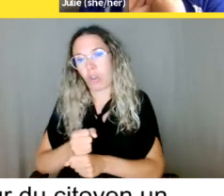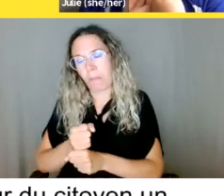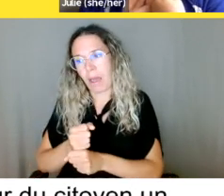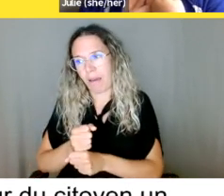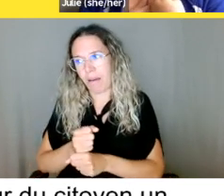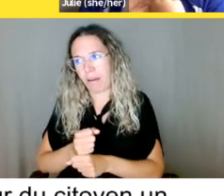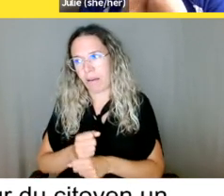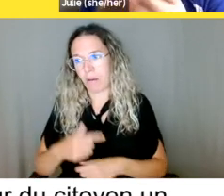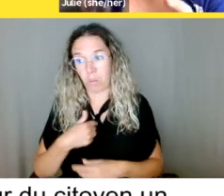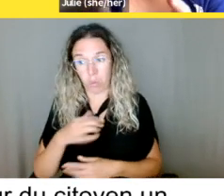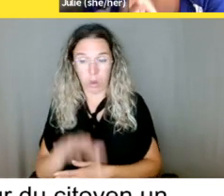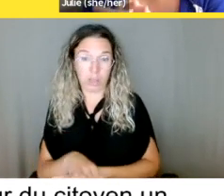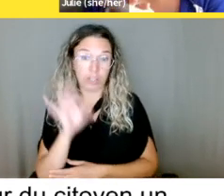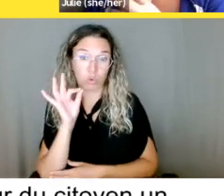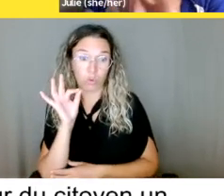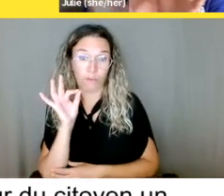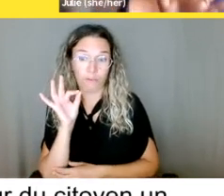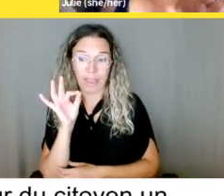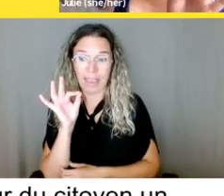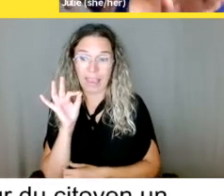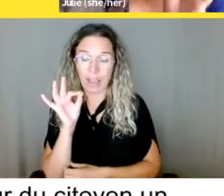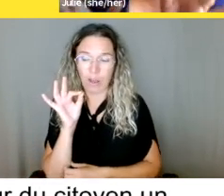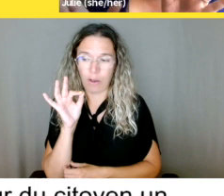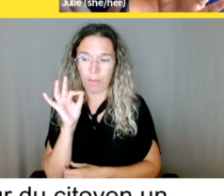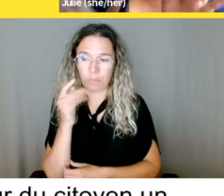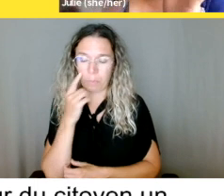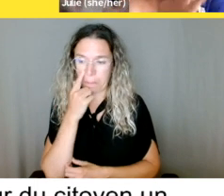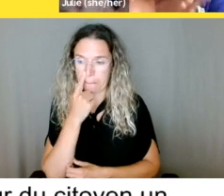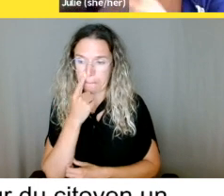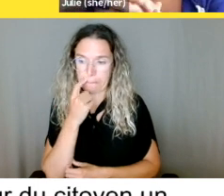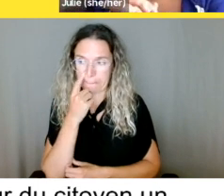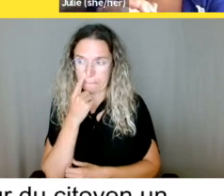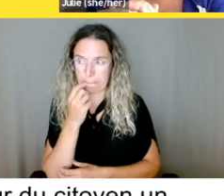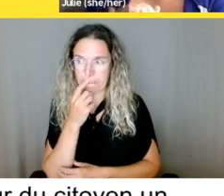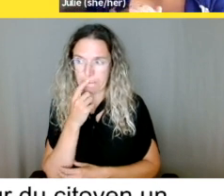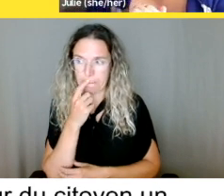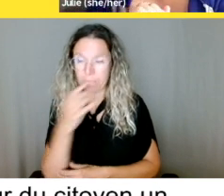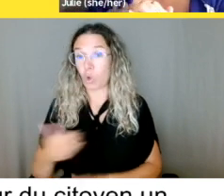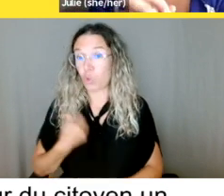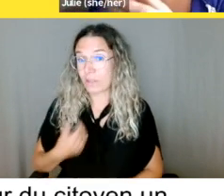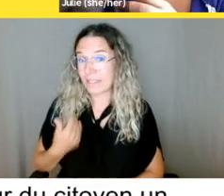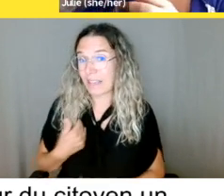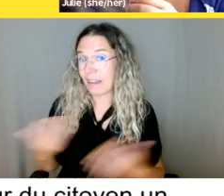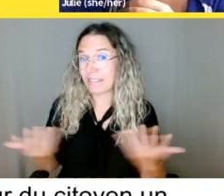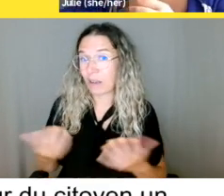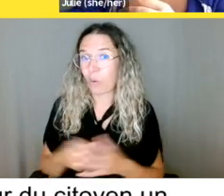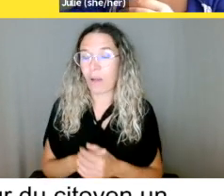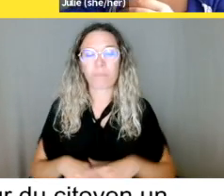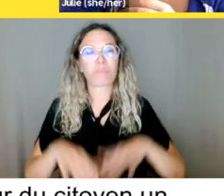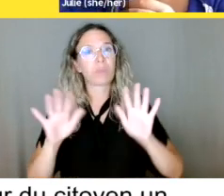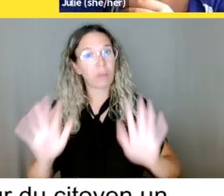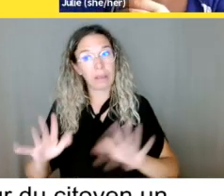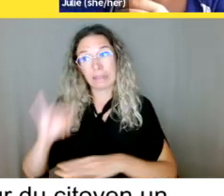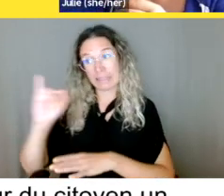très utile, c'est de dire, écoutez, si je comprends bien la situation, vous donnez accès,